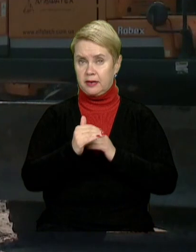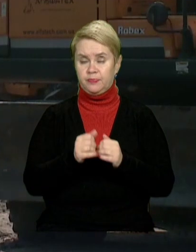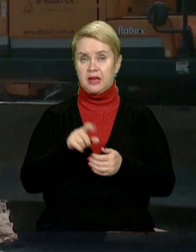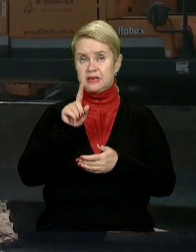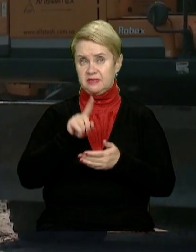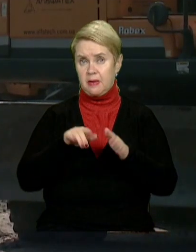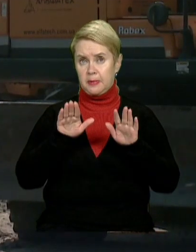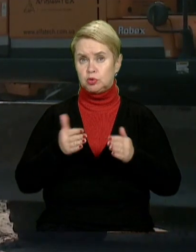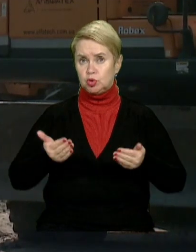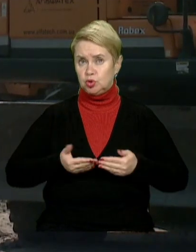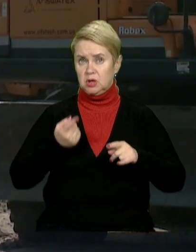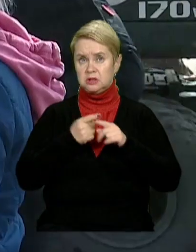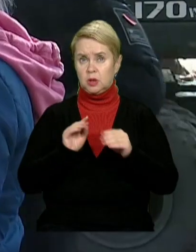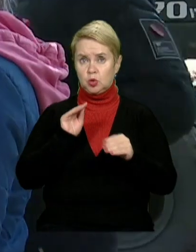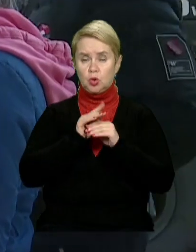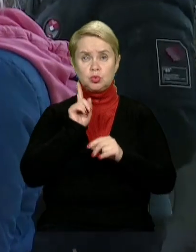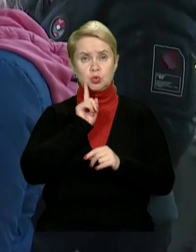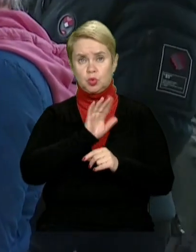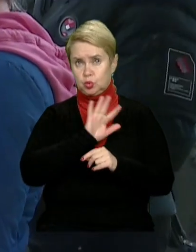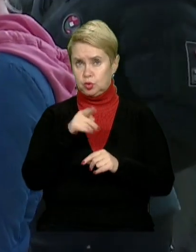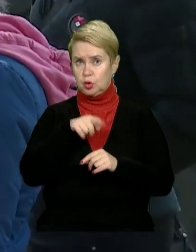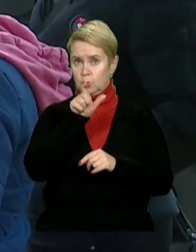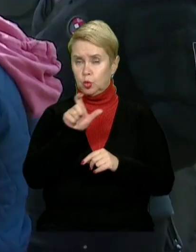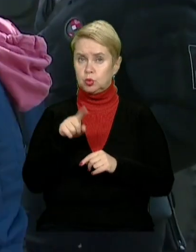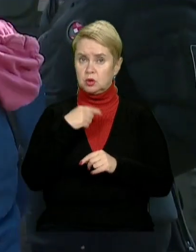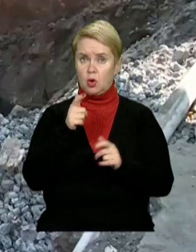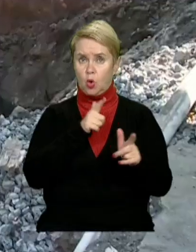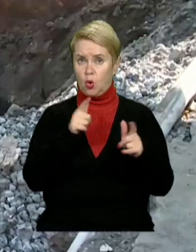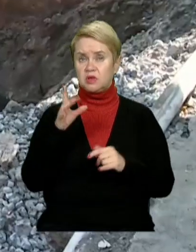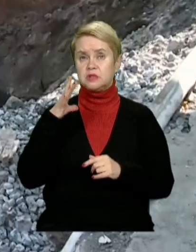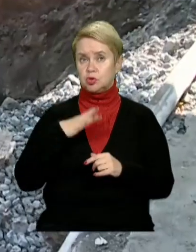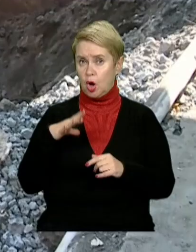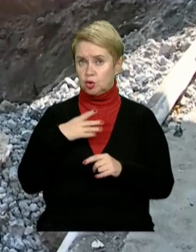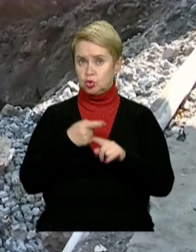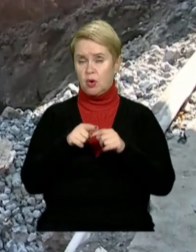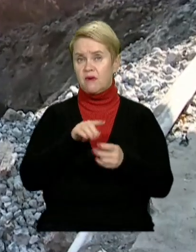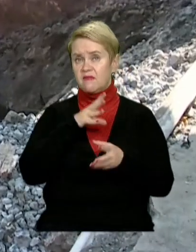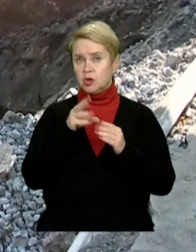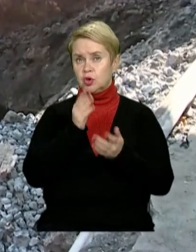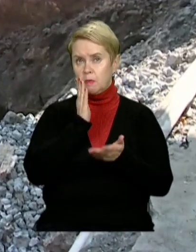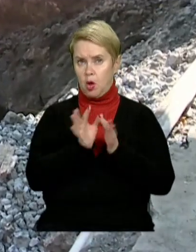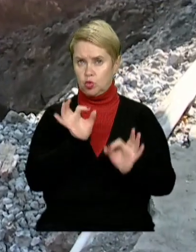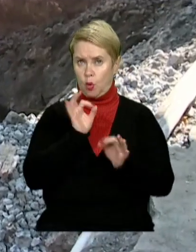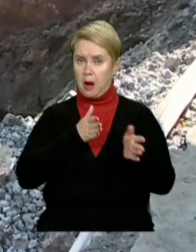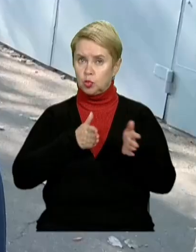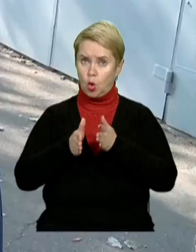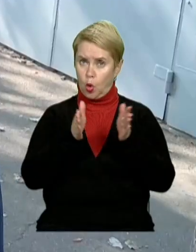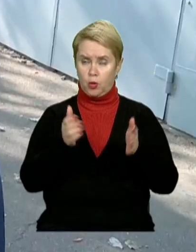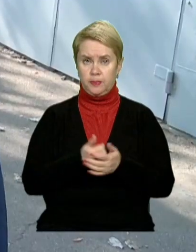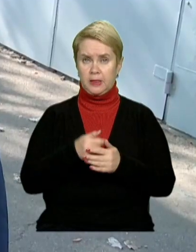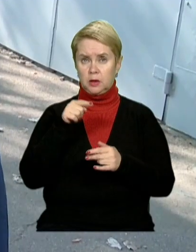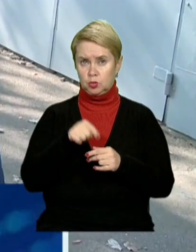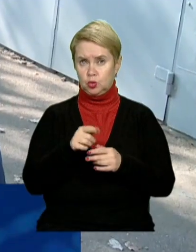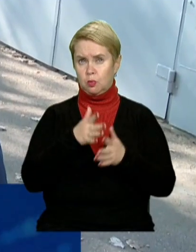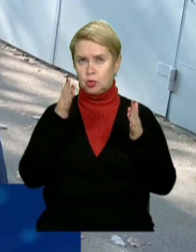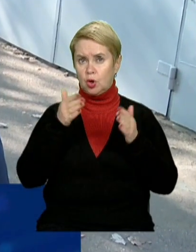Звісно ж, місцевим жителям це додає незручностей. Втім, люди твердять, готові зачекати, лише б врешті мати нормальну дорогу. Тут